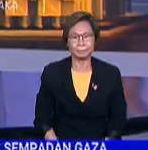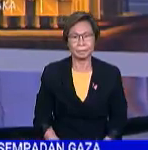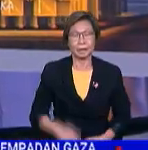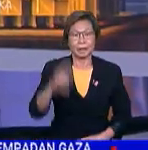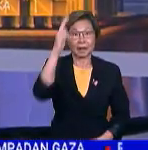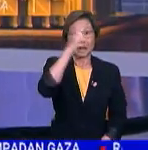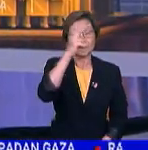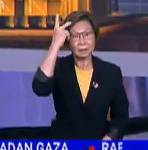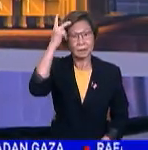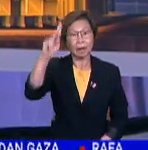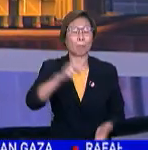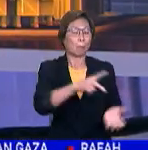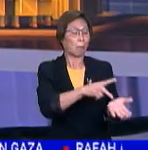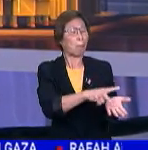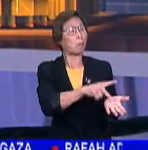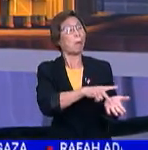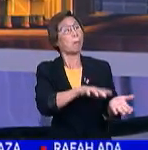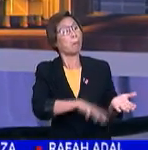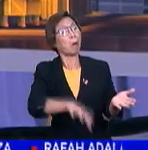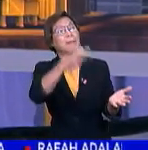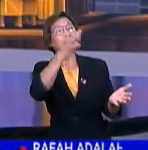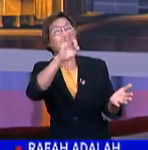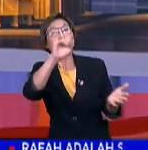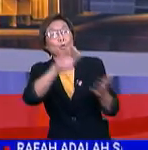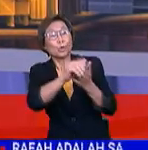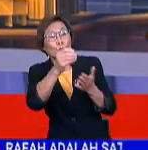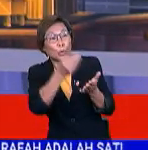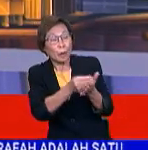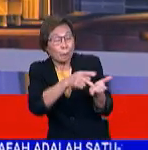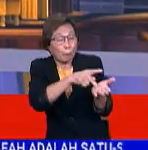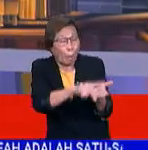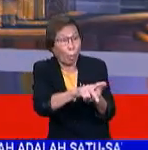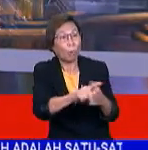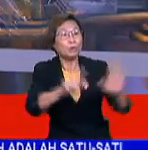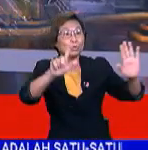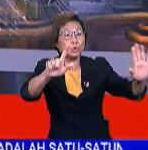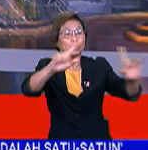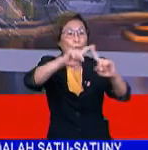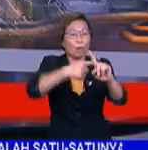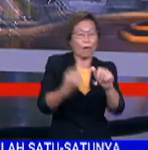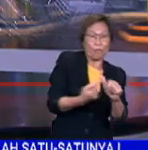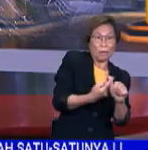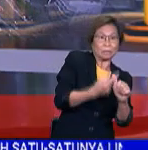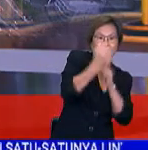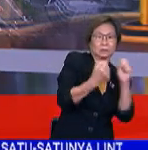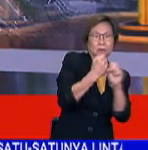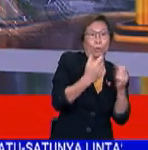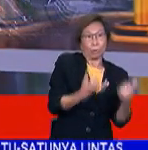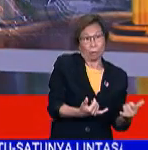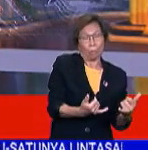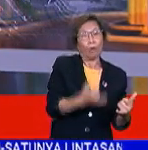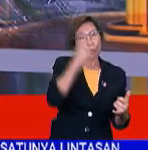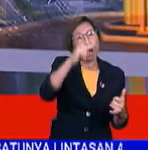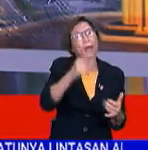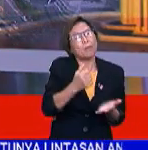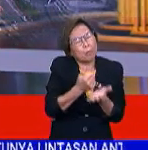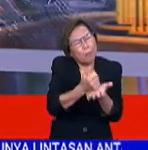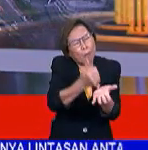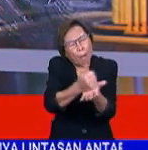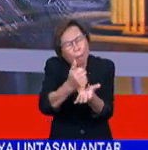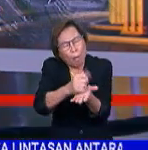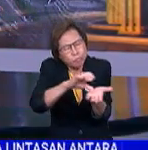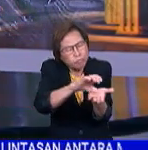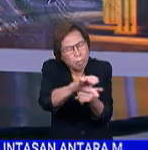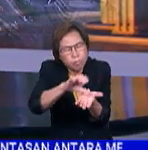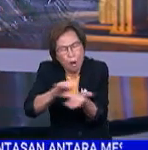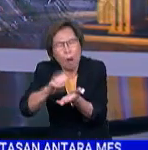Kerajaan Kelantan membelanjakan hampir 19 juta ringgit untuk tempoh 7 bulan pertama tahun ini bagi menyalurkan pelbagai